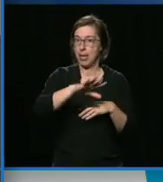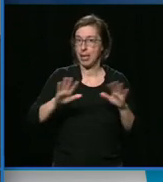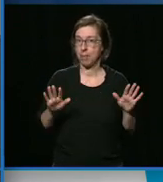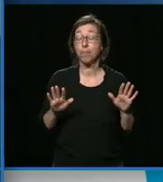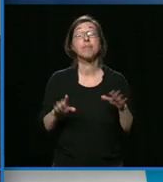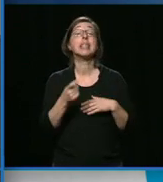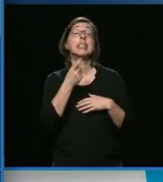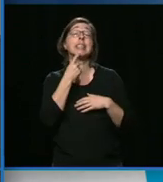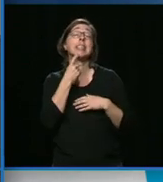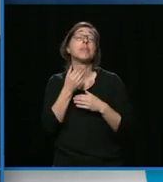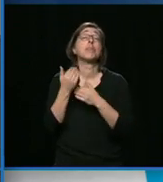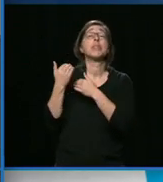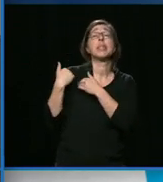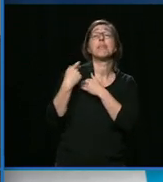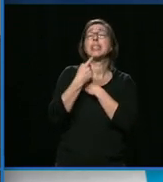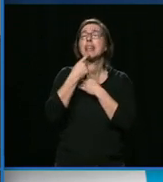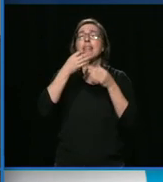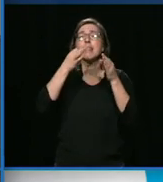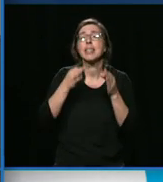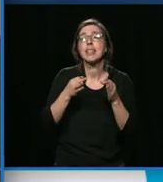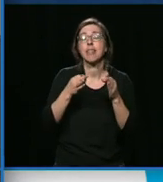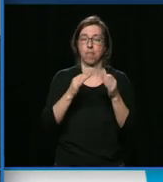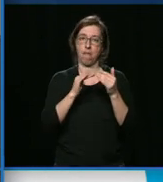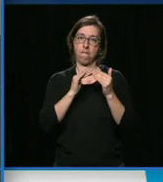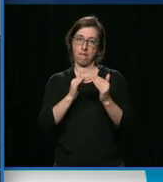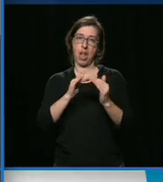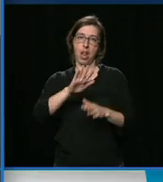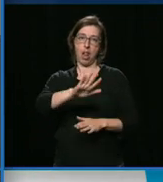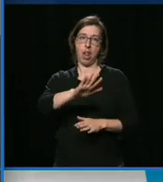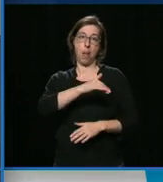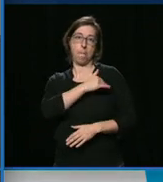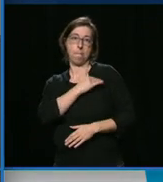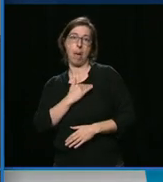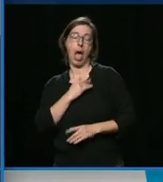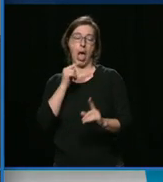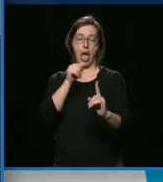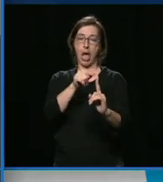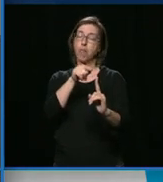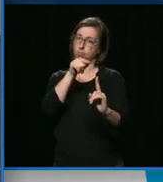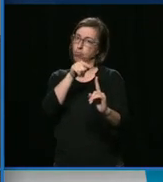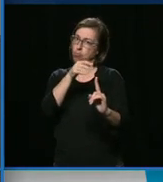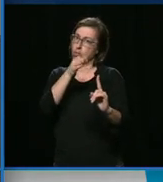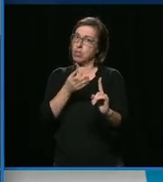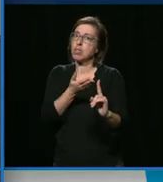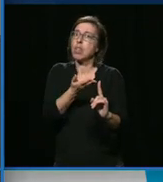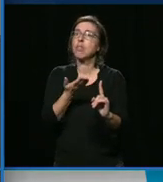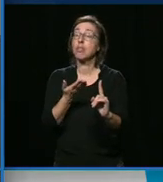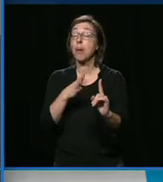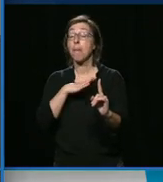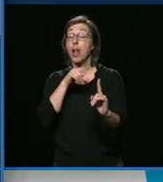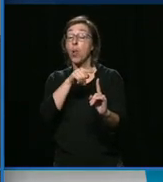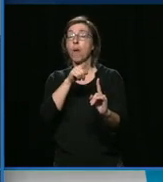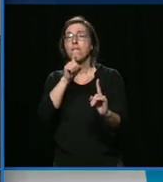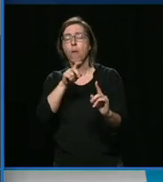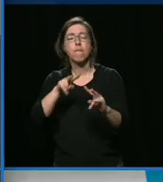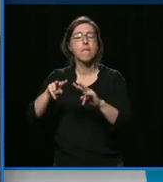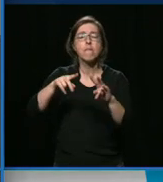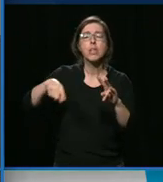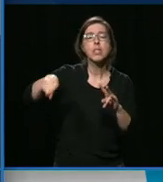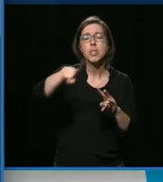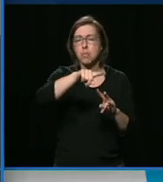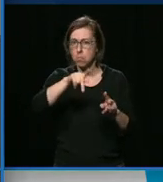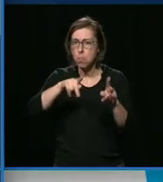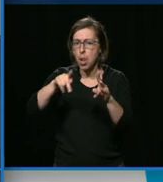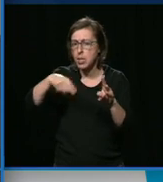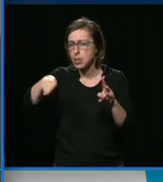marchands à s'assurer que ses citoyens soient d'accord avec ce projet-là. Je pense que c'est